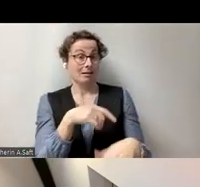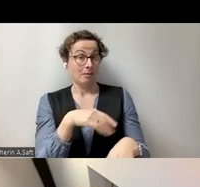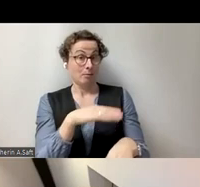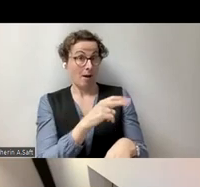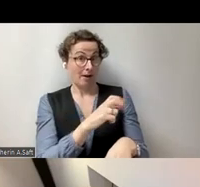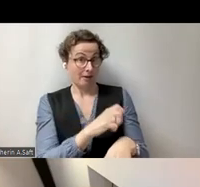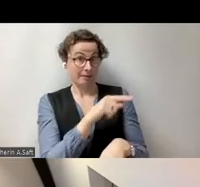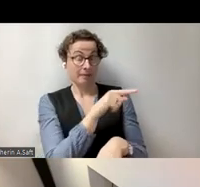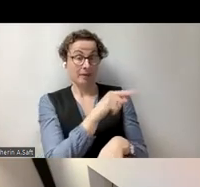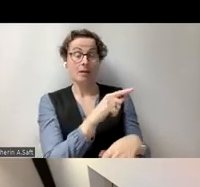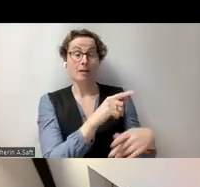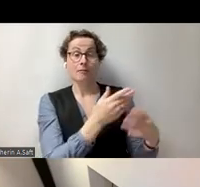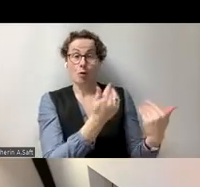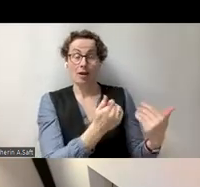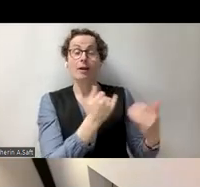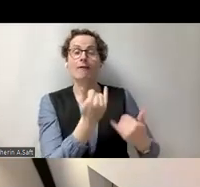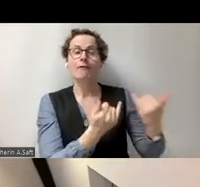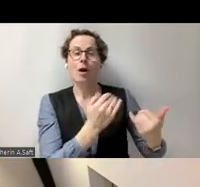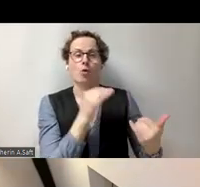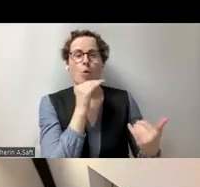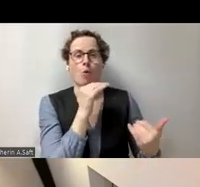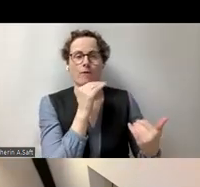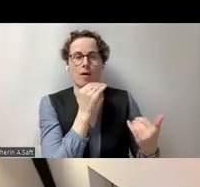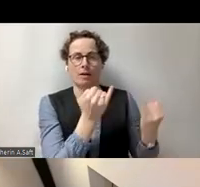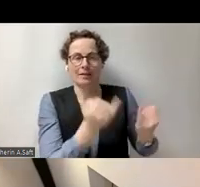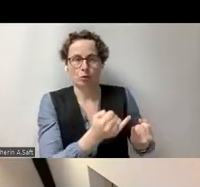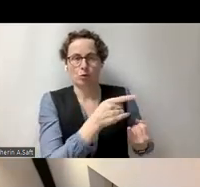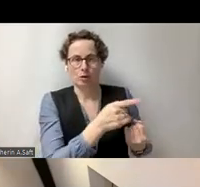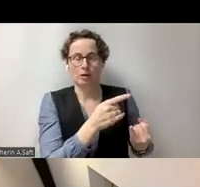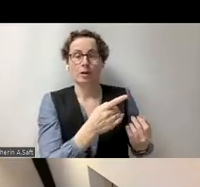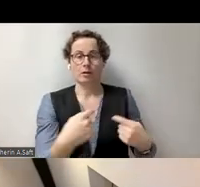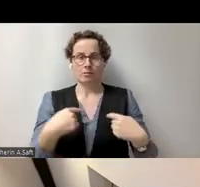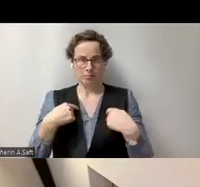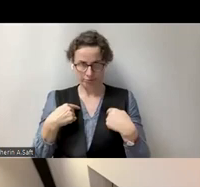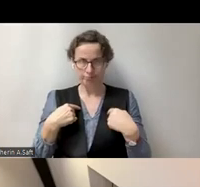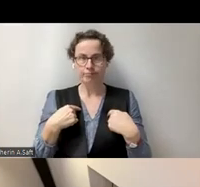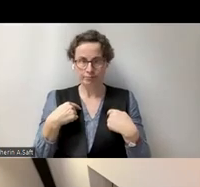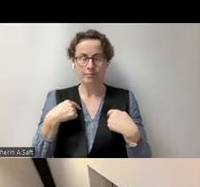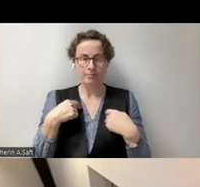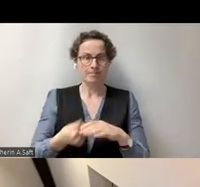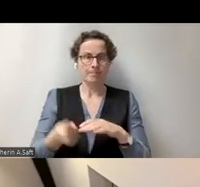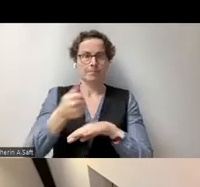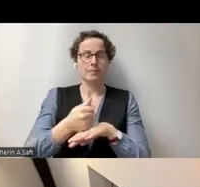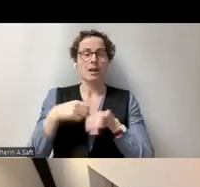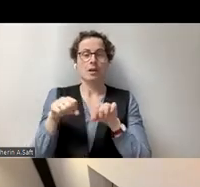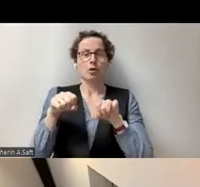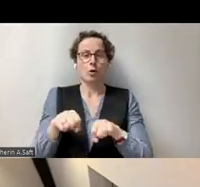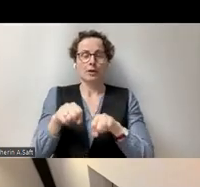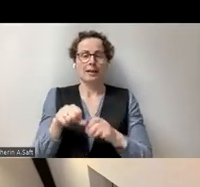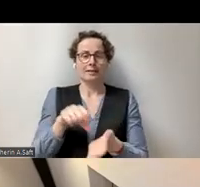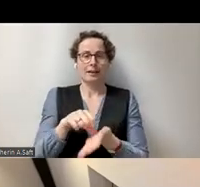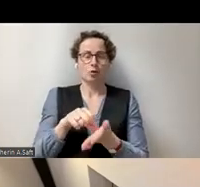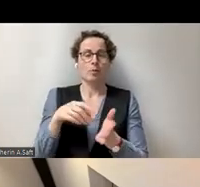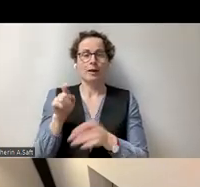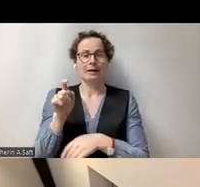Danke, dass du heute moderierst. Ich selber heiße Gottfried Zimmermann und leite das Kompetenzzentrum für digitale Barrierefreiheit an der